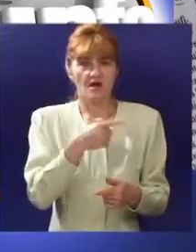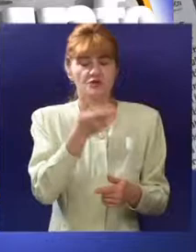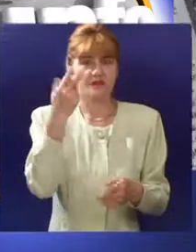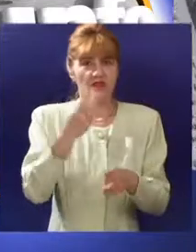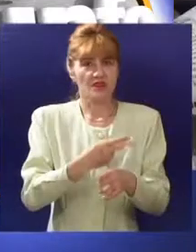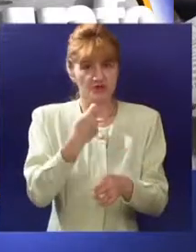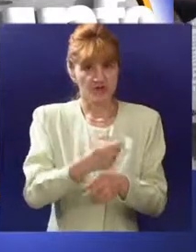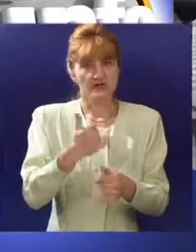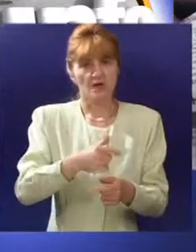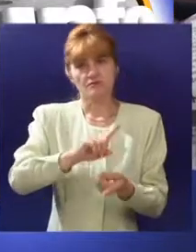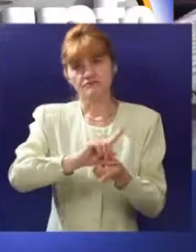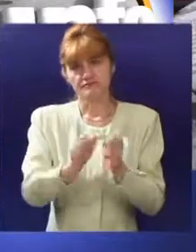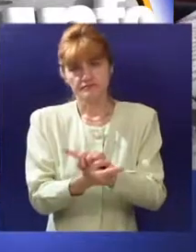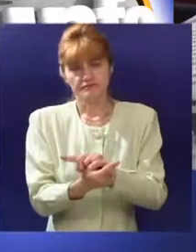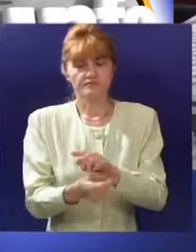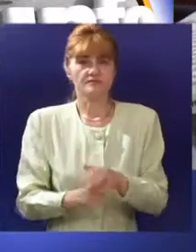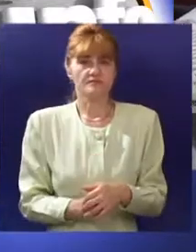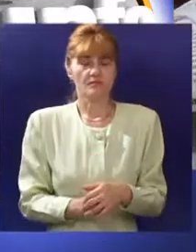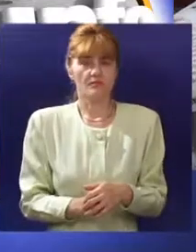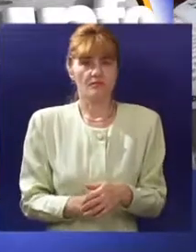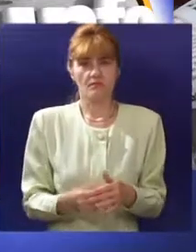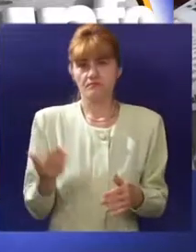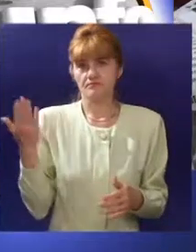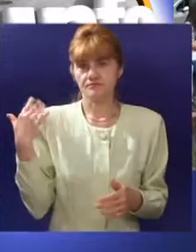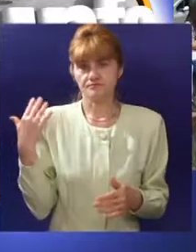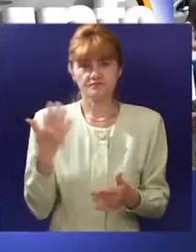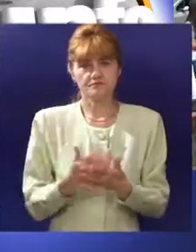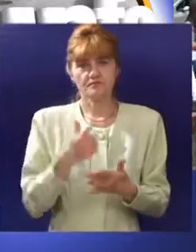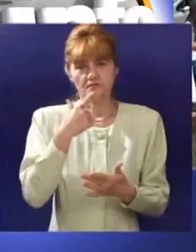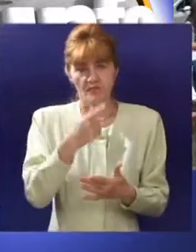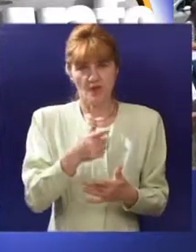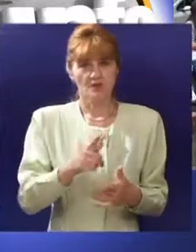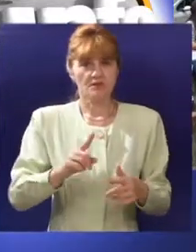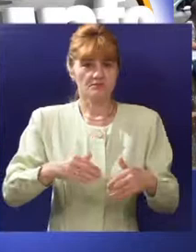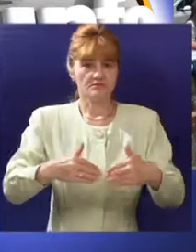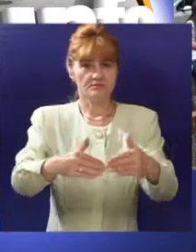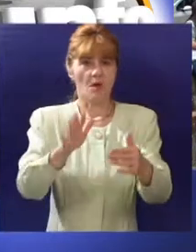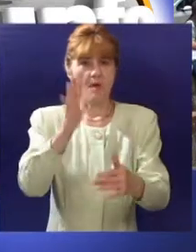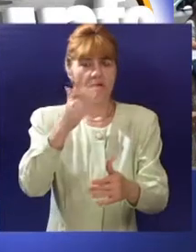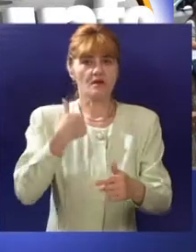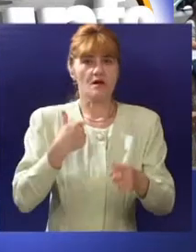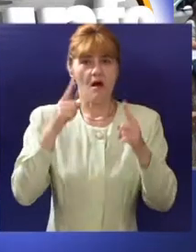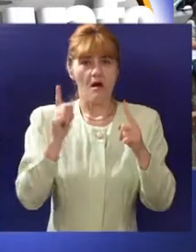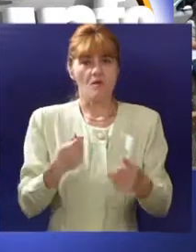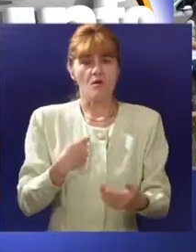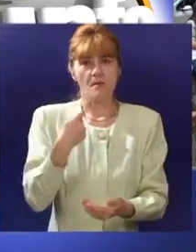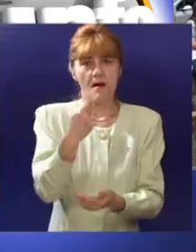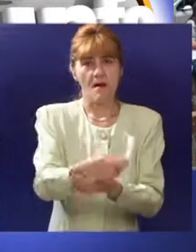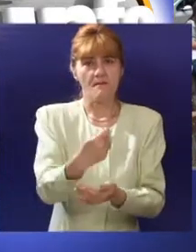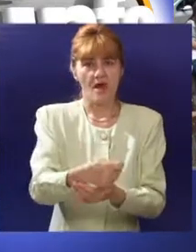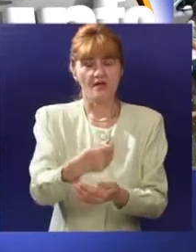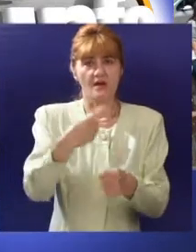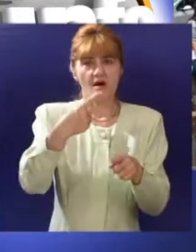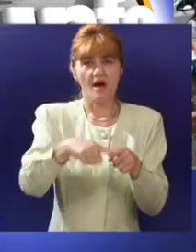overu semestra, priča je dobila drugačiji tok. U petak, to je preko sutra, bi trebalo da averavamo ovaj leti semestar i tad bi